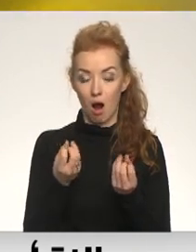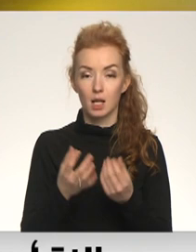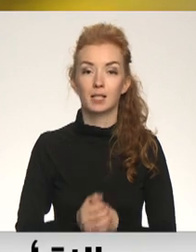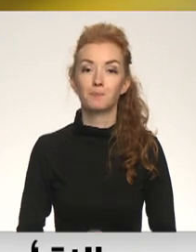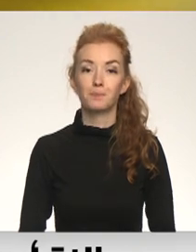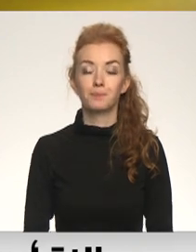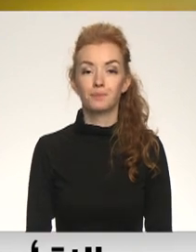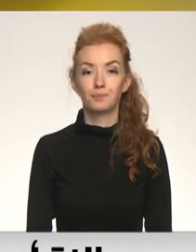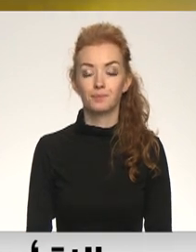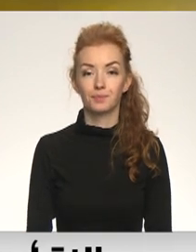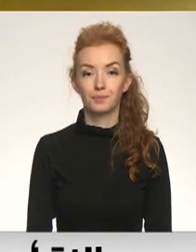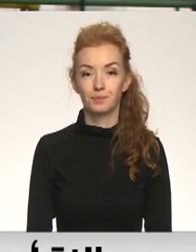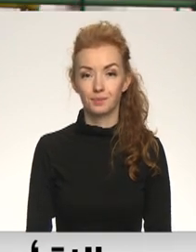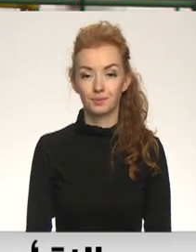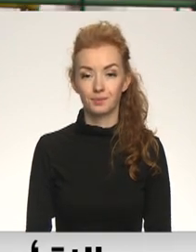Turpina Madara Līcīte.